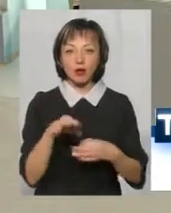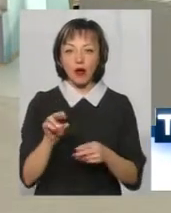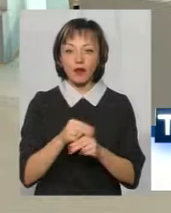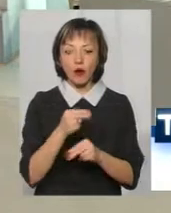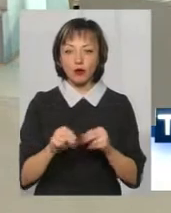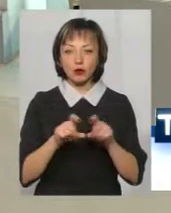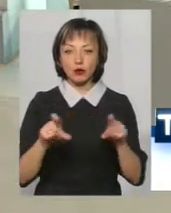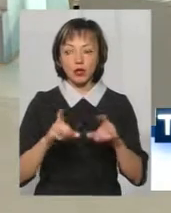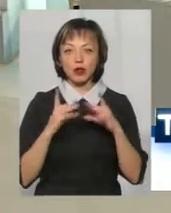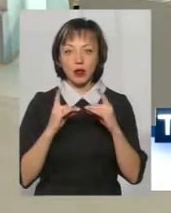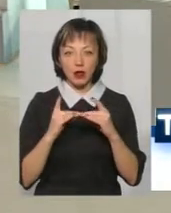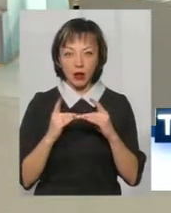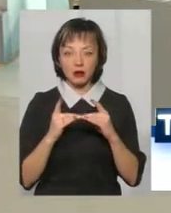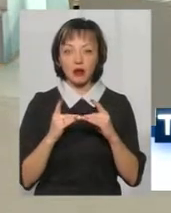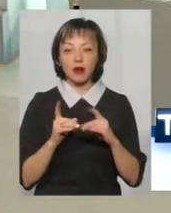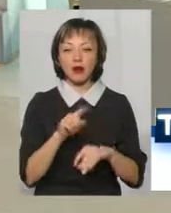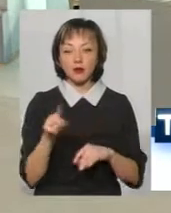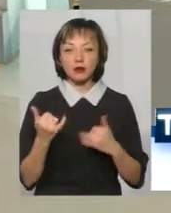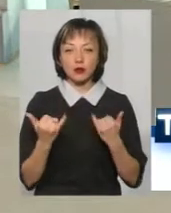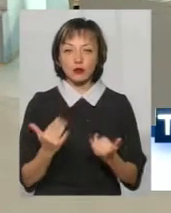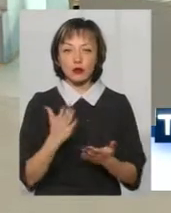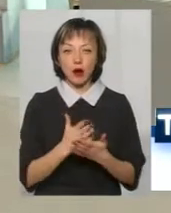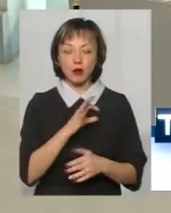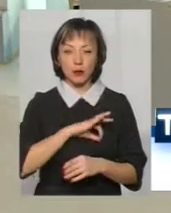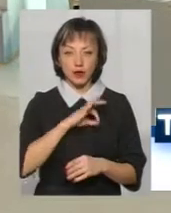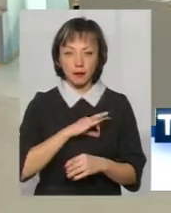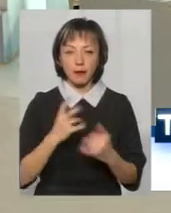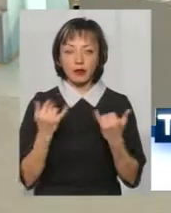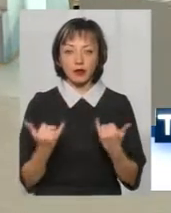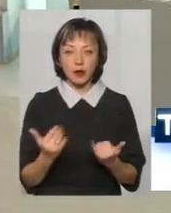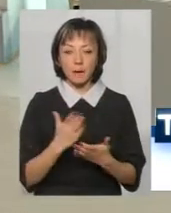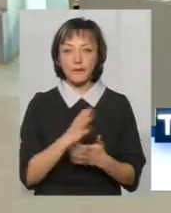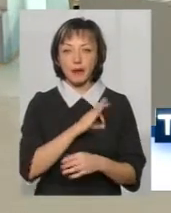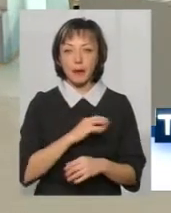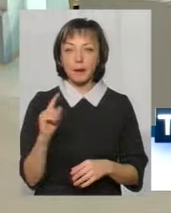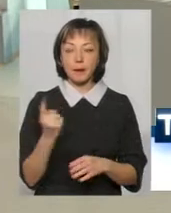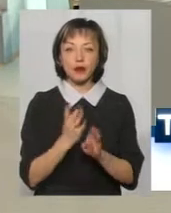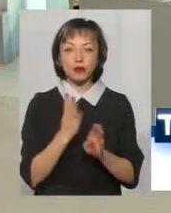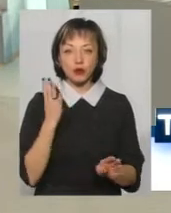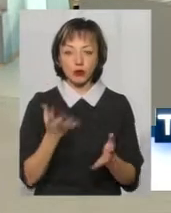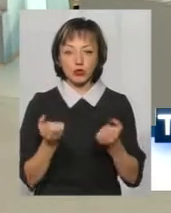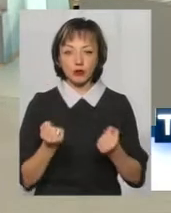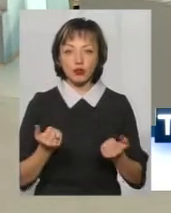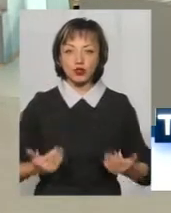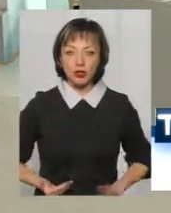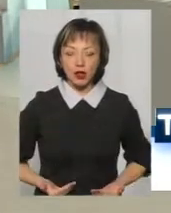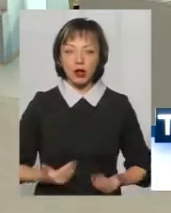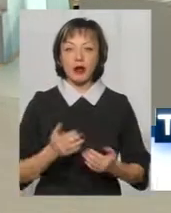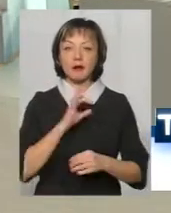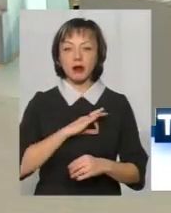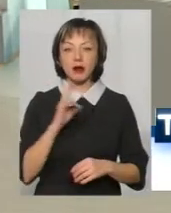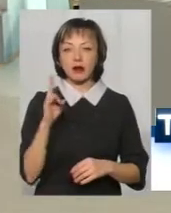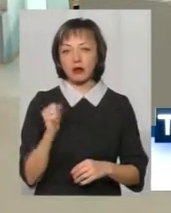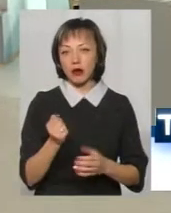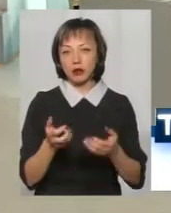школах-інтернатах. Вони на сьогодні мають пільги. На сьогодні вони мають пільги першочергового отримання житла, вони мають пільги на